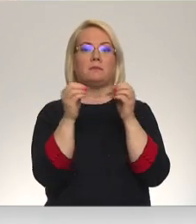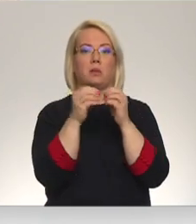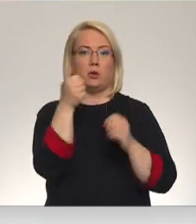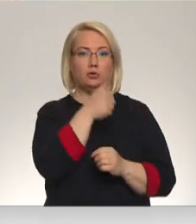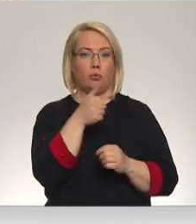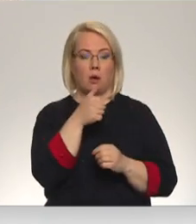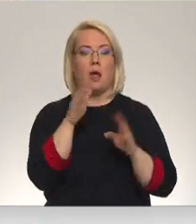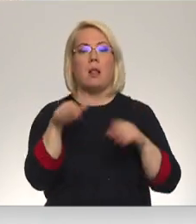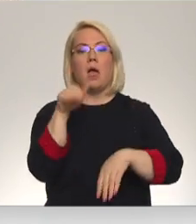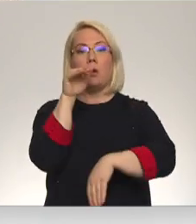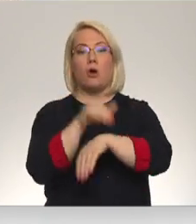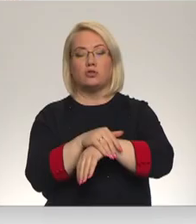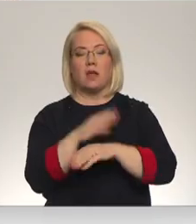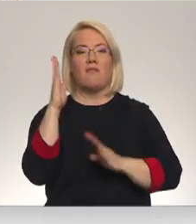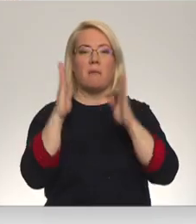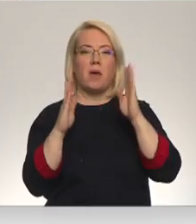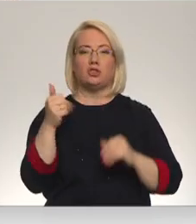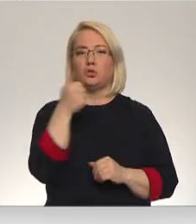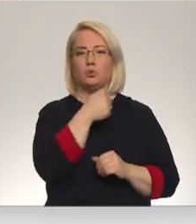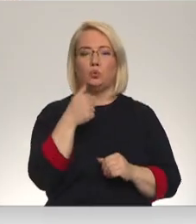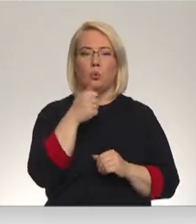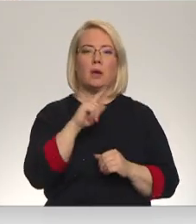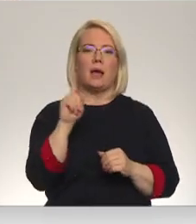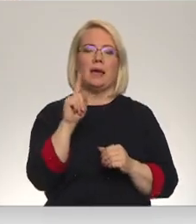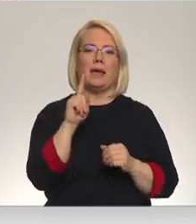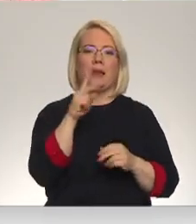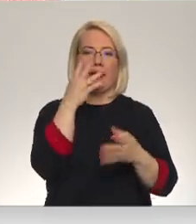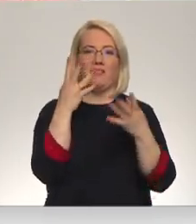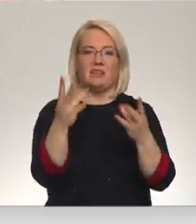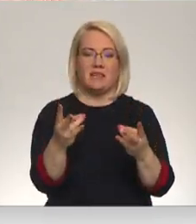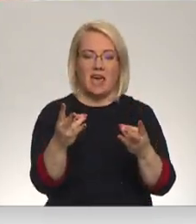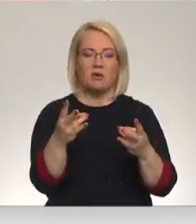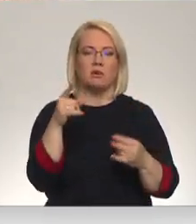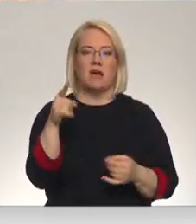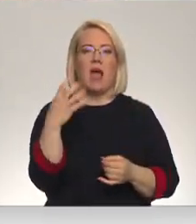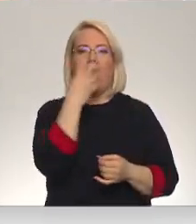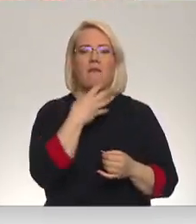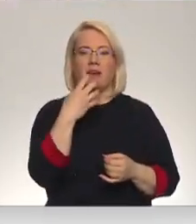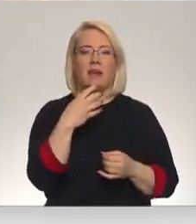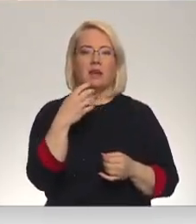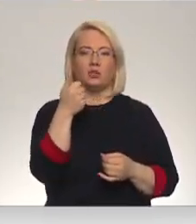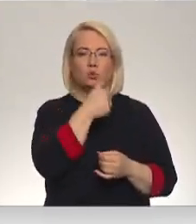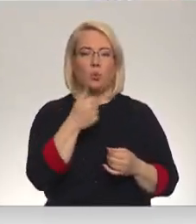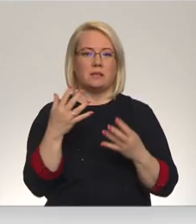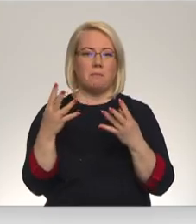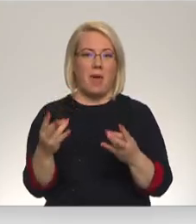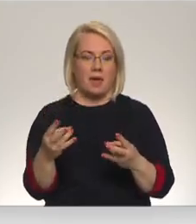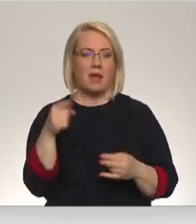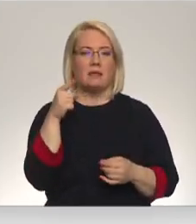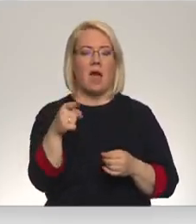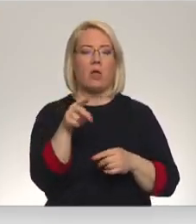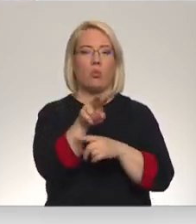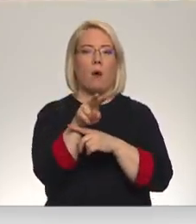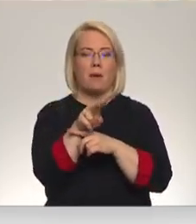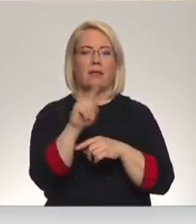Lai konstatētu, vai meža cūka ir inficējusies ar Afrikas cūku mēri, tā jāpaņem analīžu parauks. Nomedītām meža cūkām